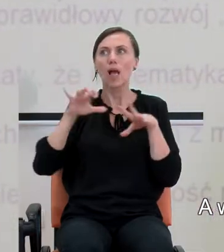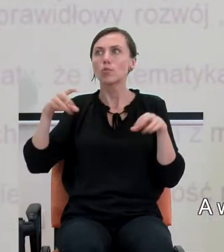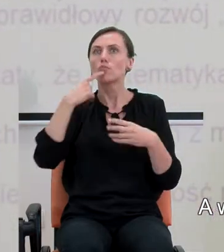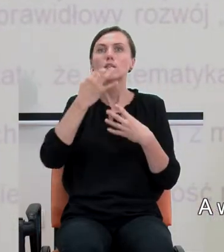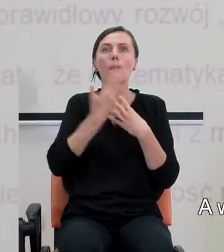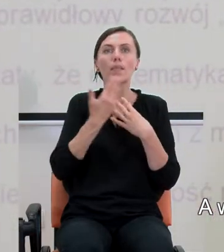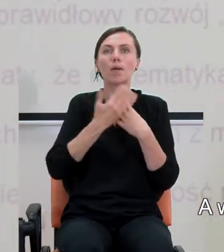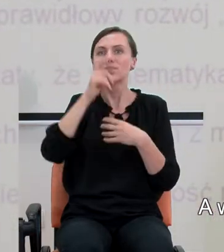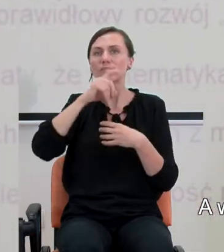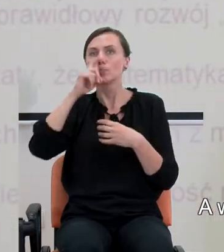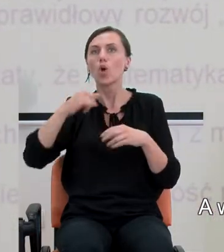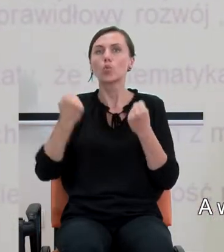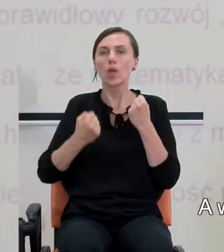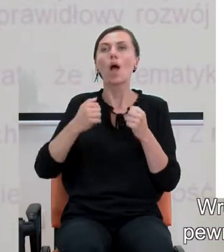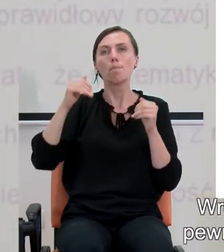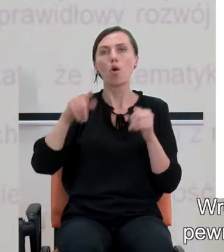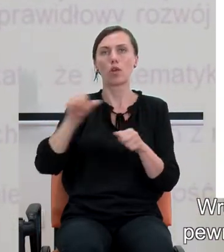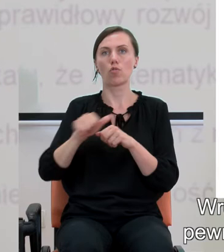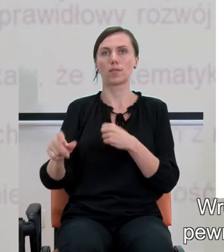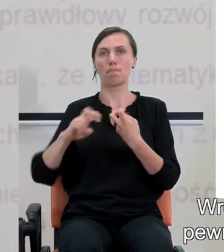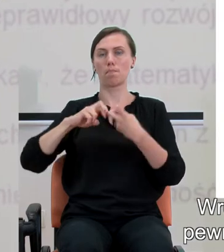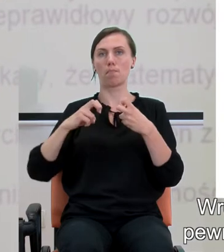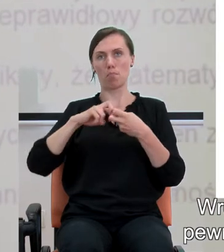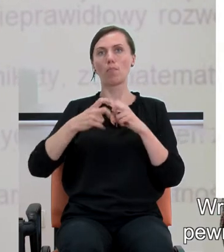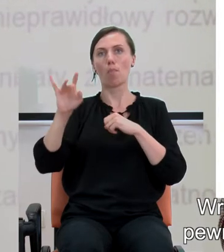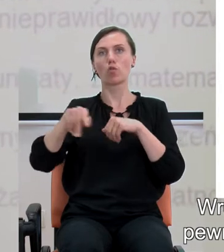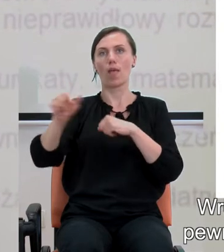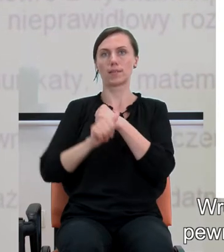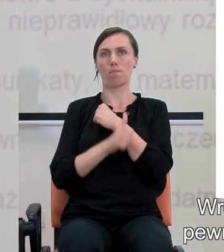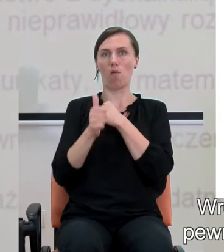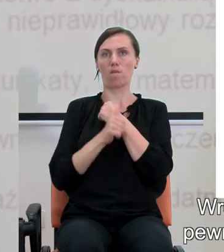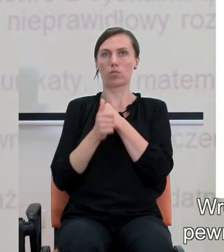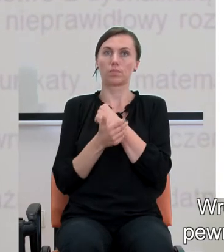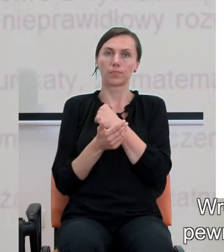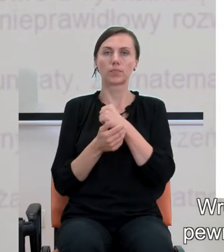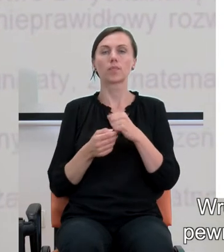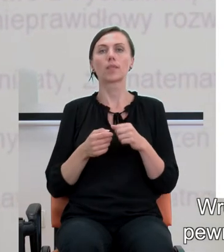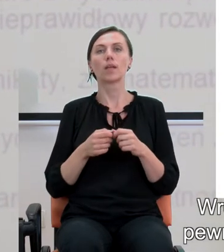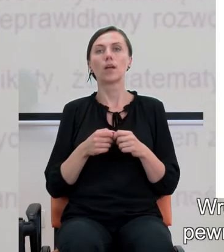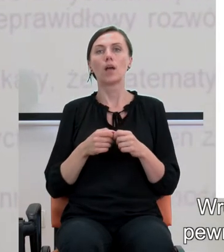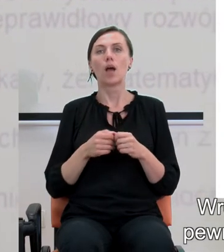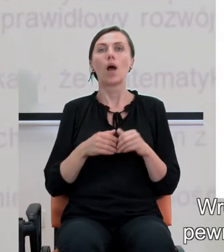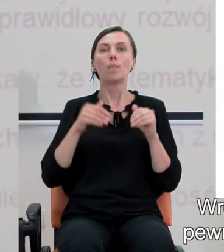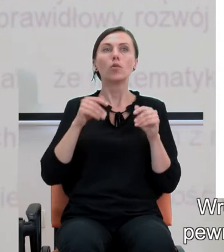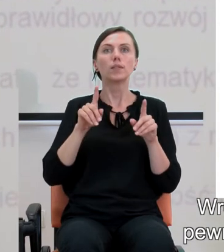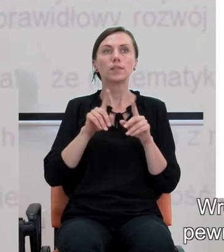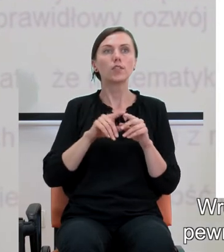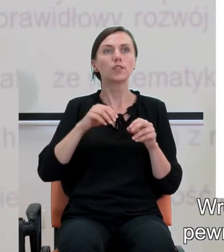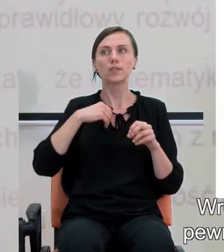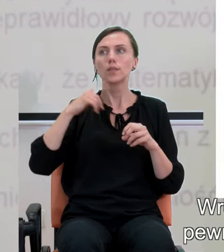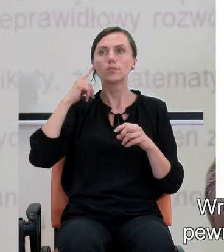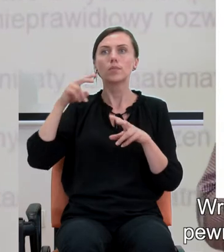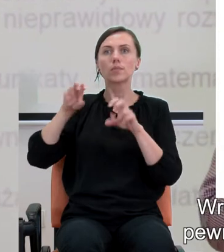tutaj tym źródłem. Wreszcie i to jest wcale nie mniej istotne, pewne zarażanie się